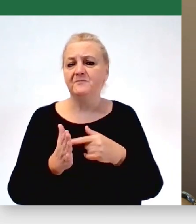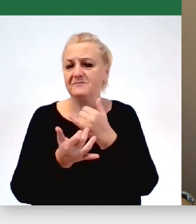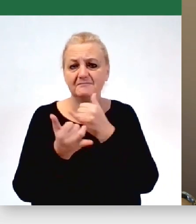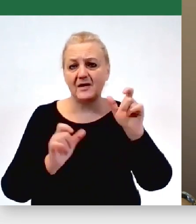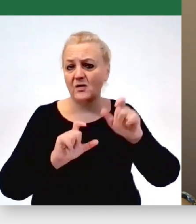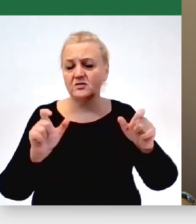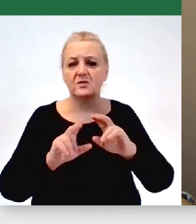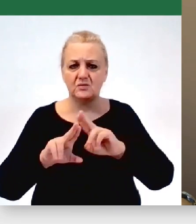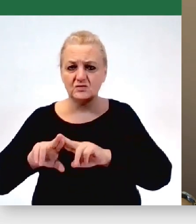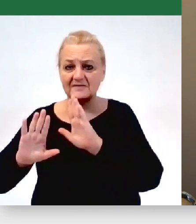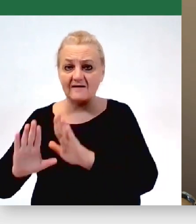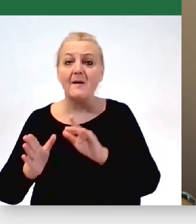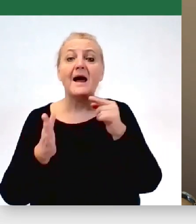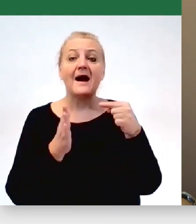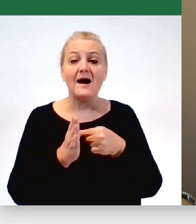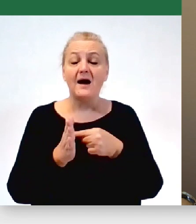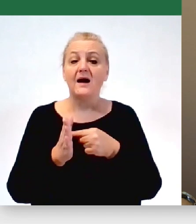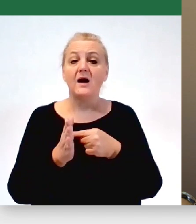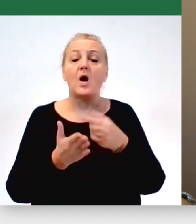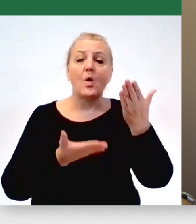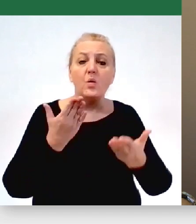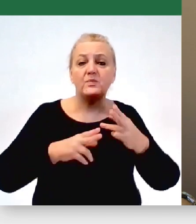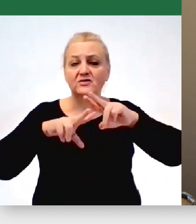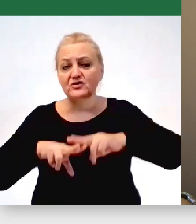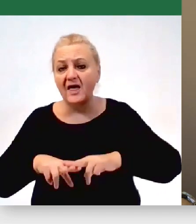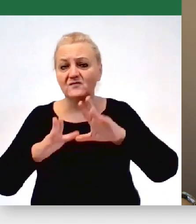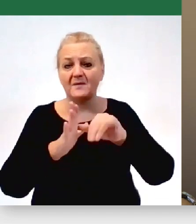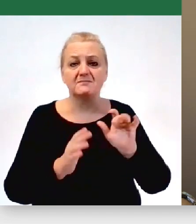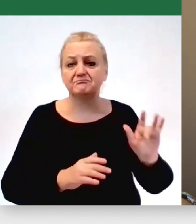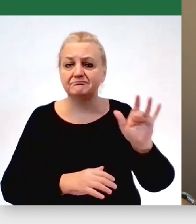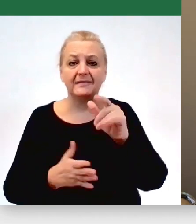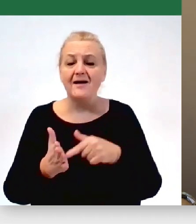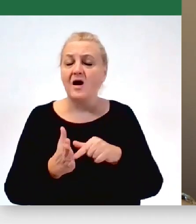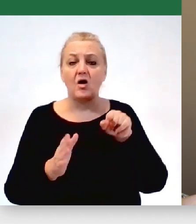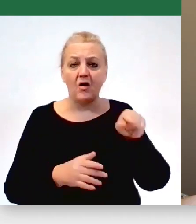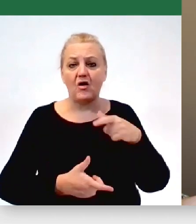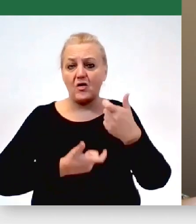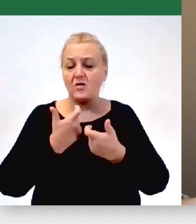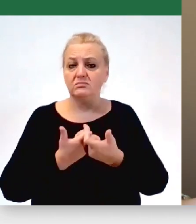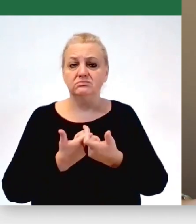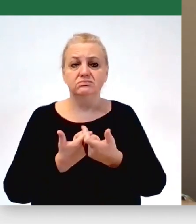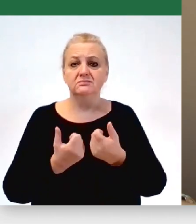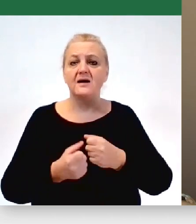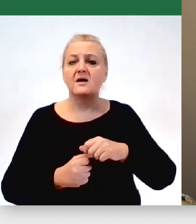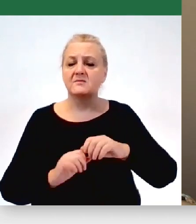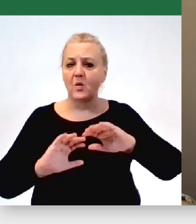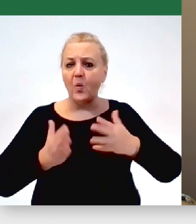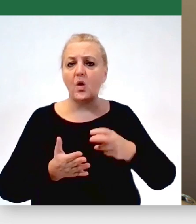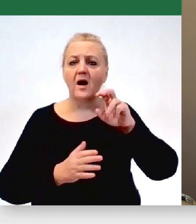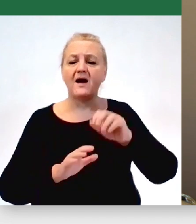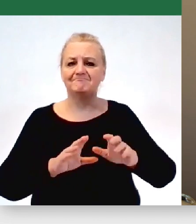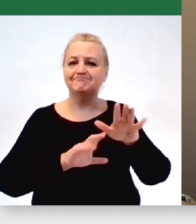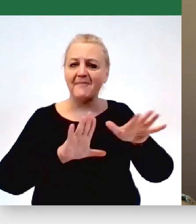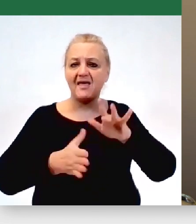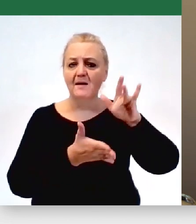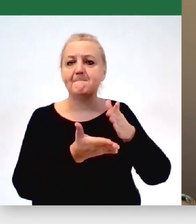zostawmy, natomiast rzeczywiście, czy Lublin, czy Rzeszów, po prostu oni zrobili huby pomocowe na Ukrainę, czyli